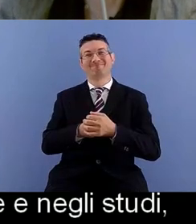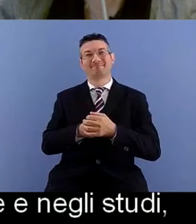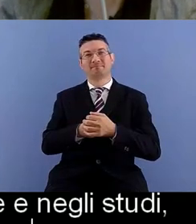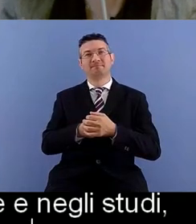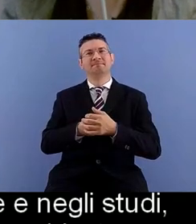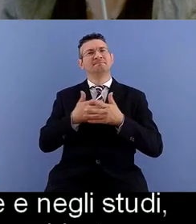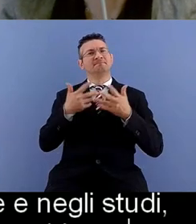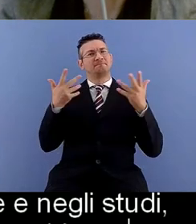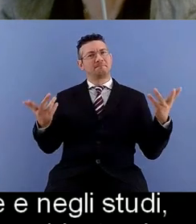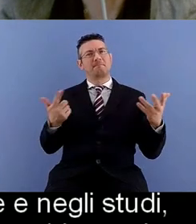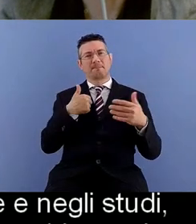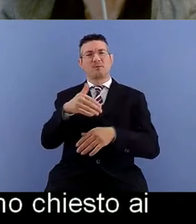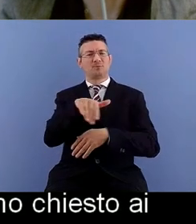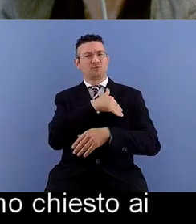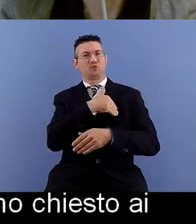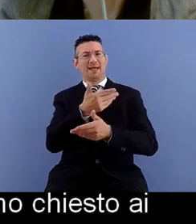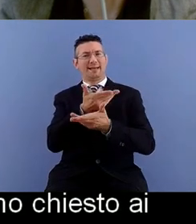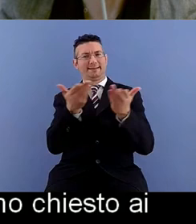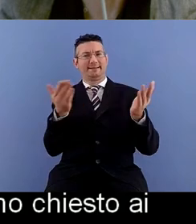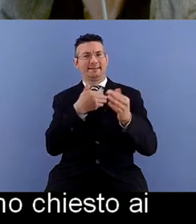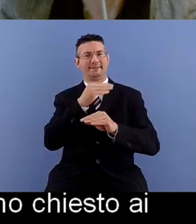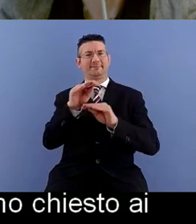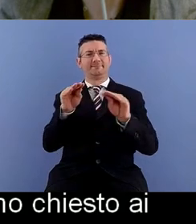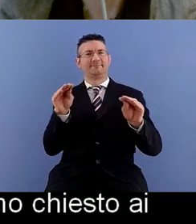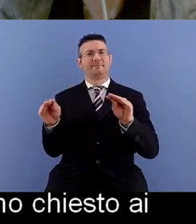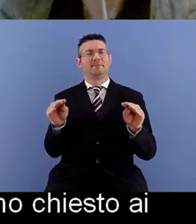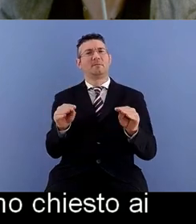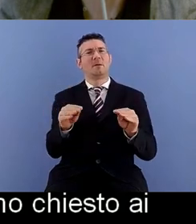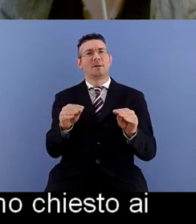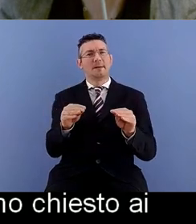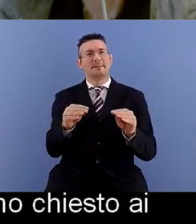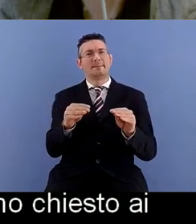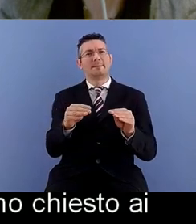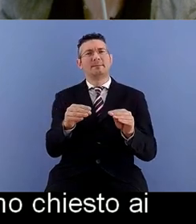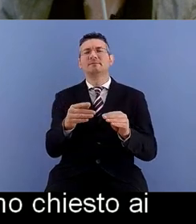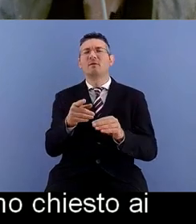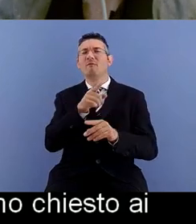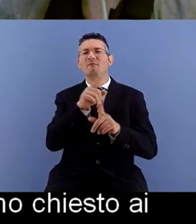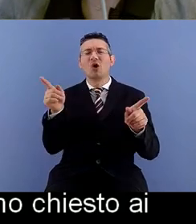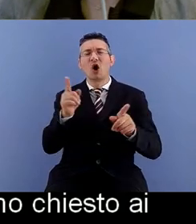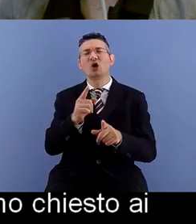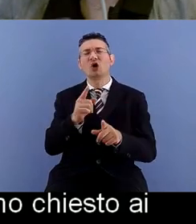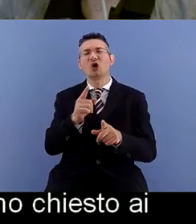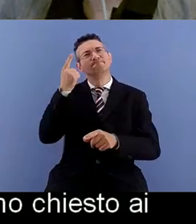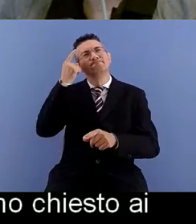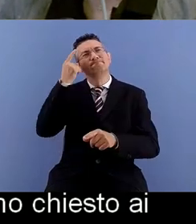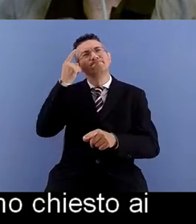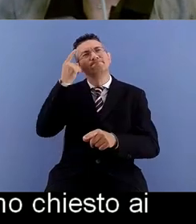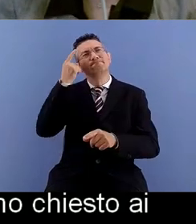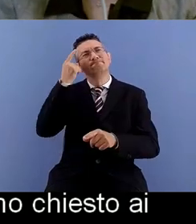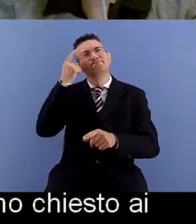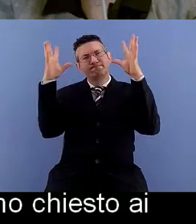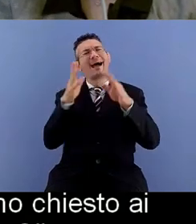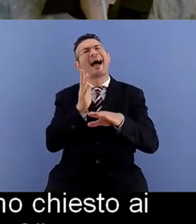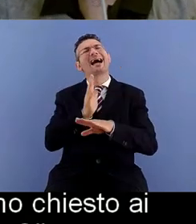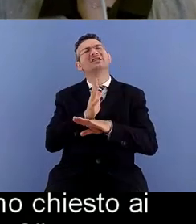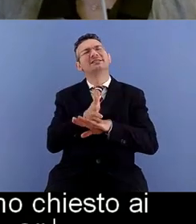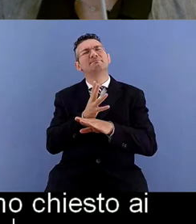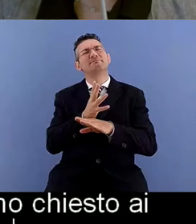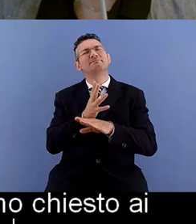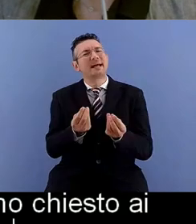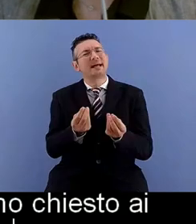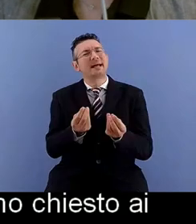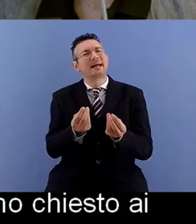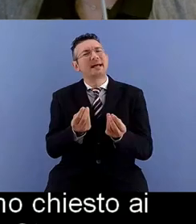appunto ai nostri studenti di dare una propria interpretazione di accessibilità gli studenti che non hanno tutta questa